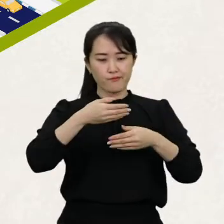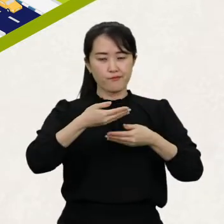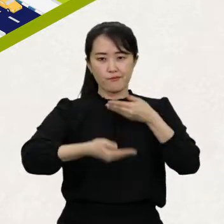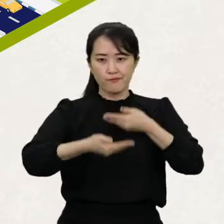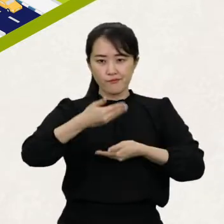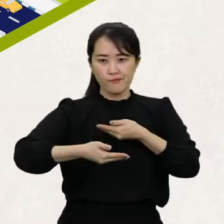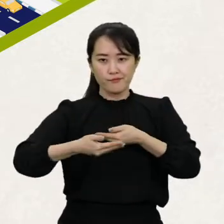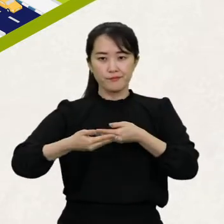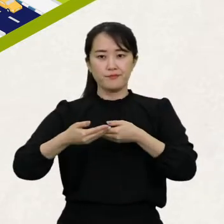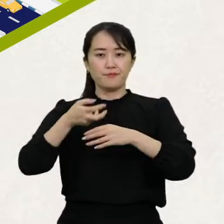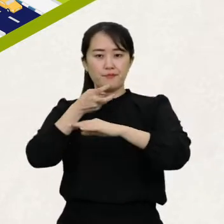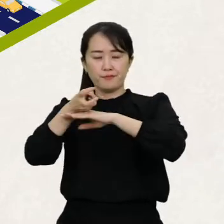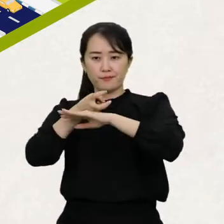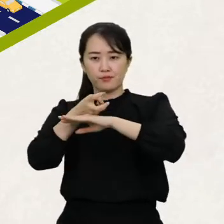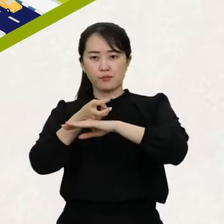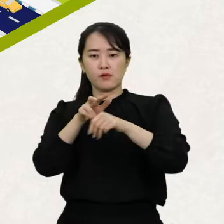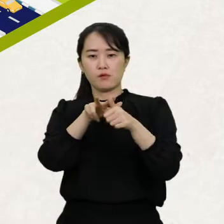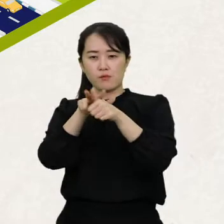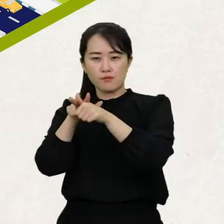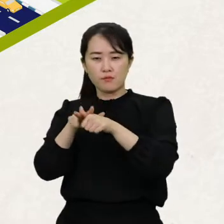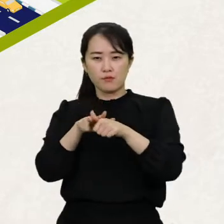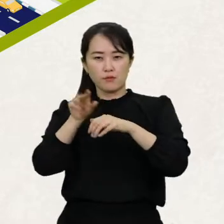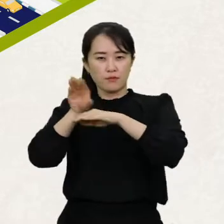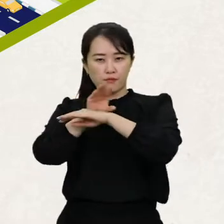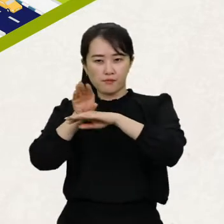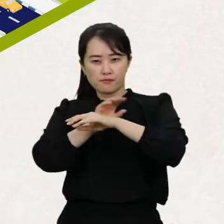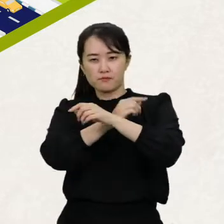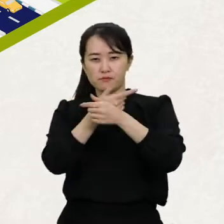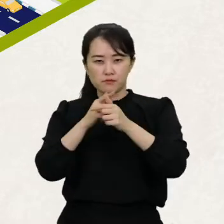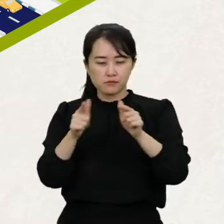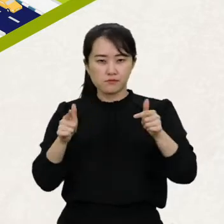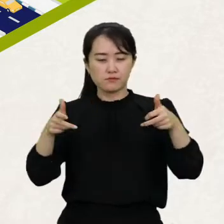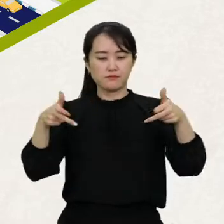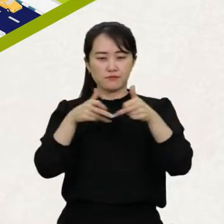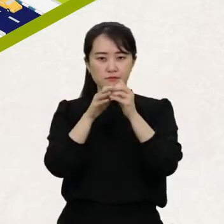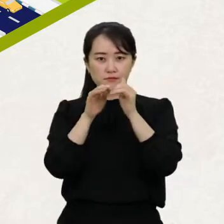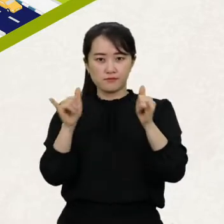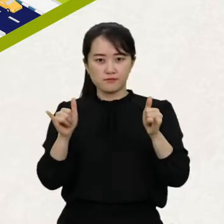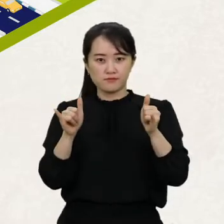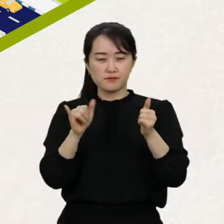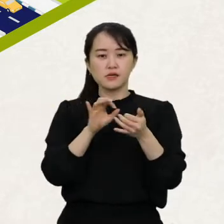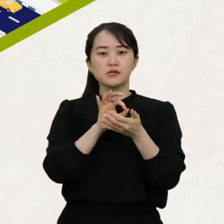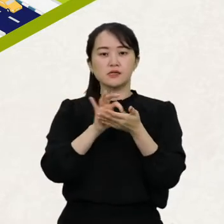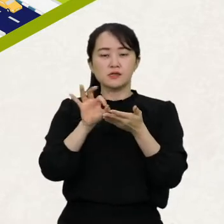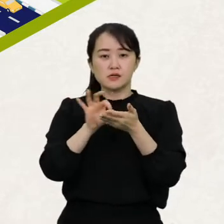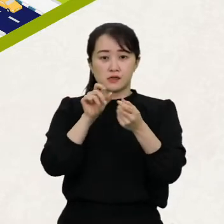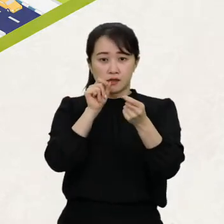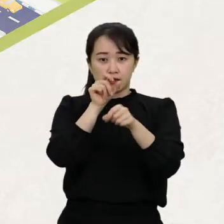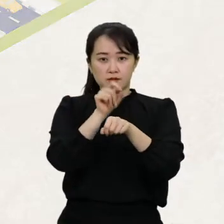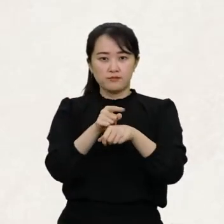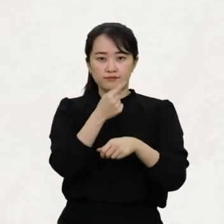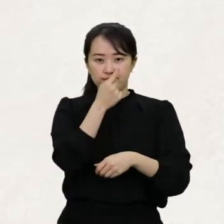대중교통 등과 정보 및 통신 등의 서비스에 있어서 장애인의 접근성을 보장해야 해요.